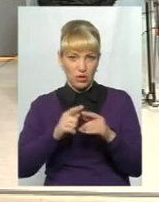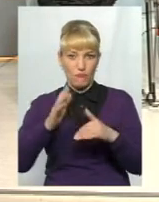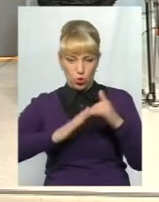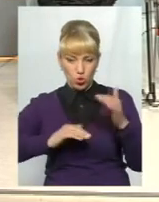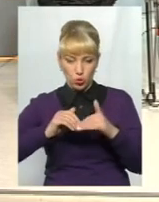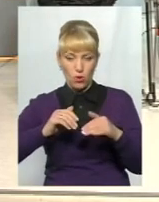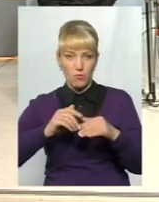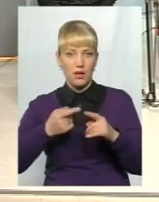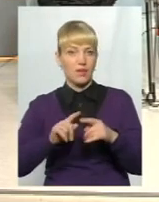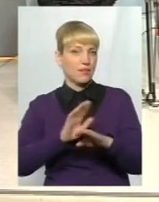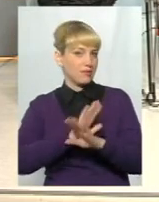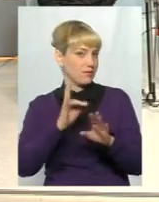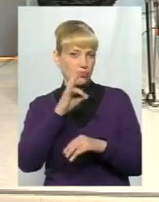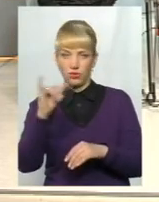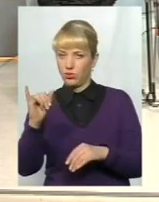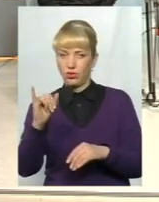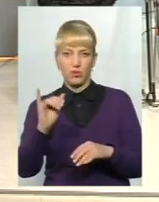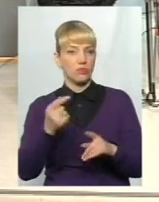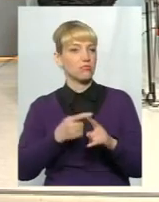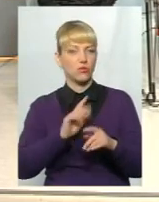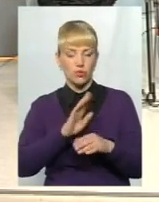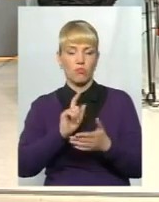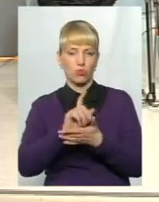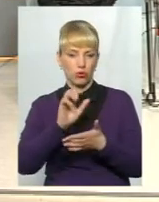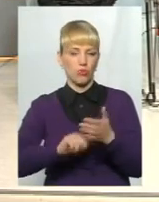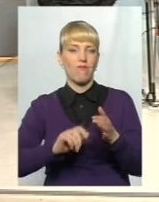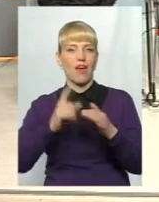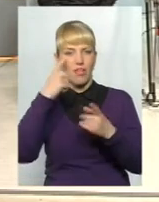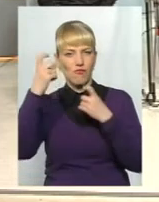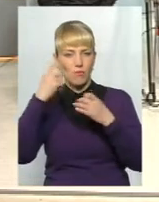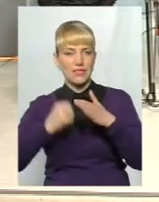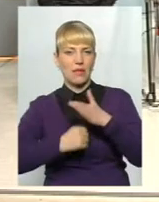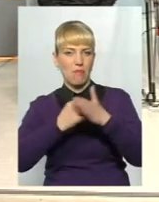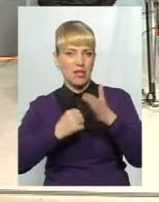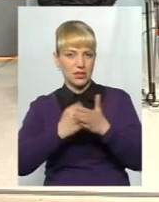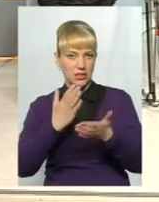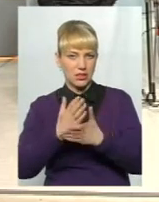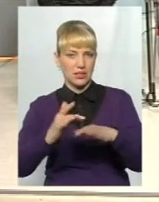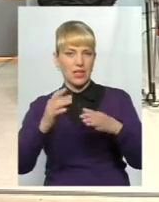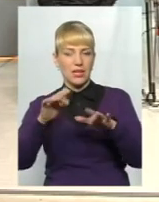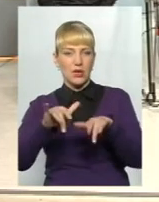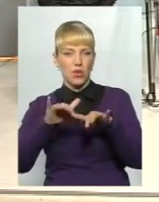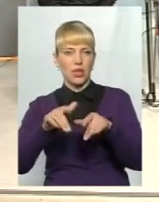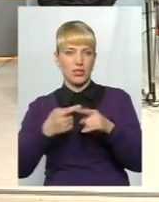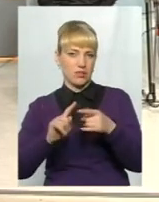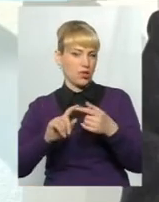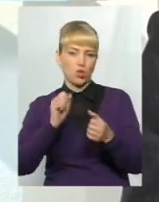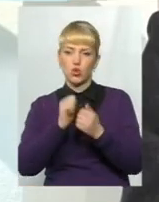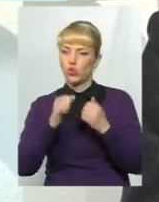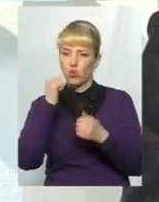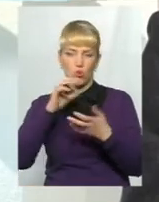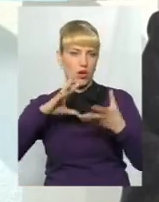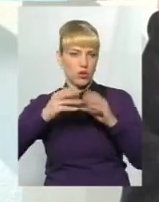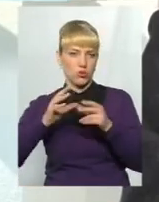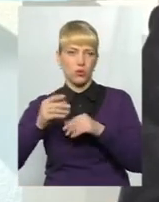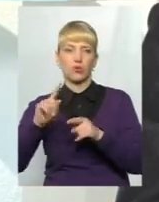податково перевіряє застосовуючи якраз інформаційні бази. І щороку робить це досить результативно. Тому що